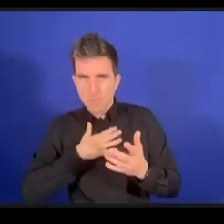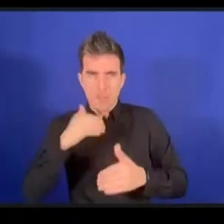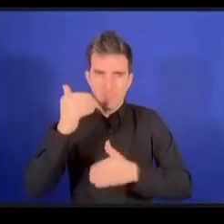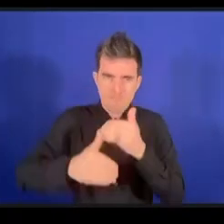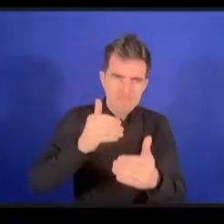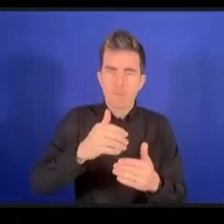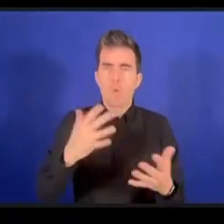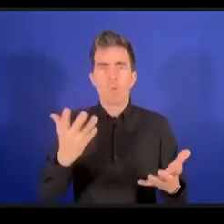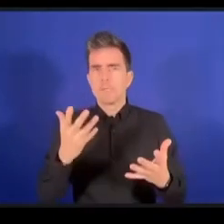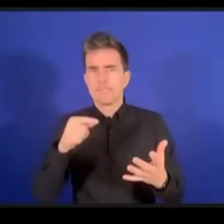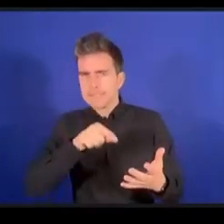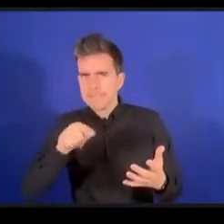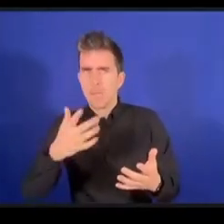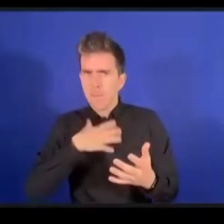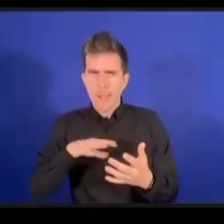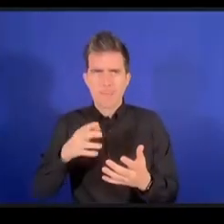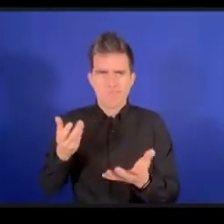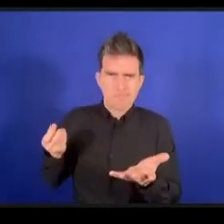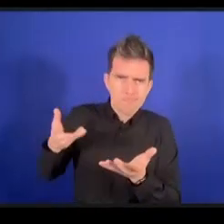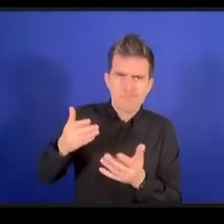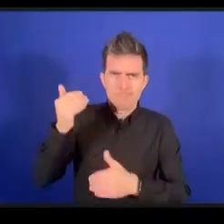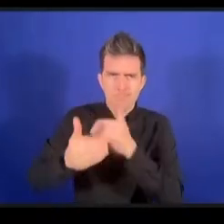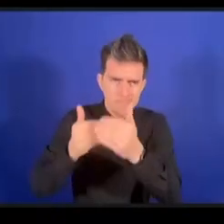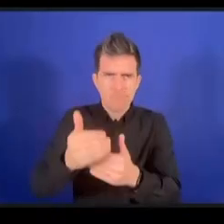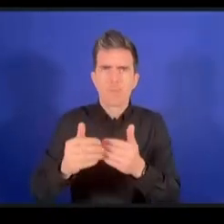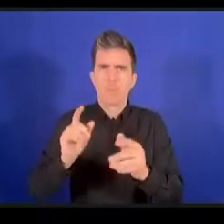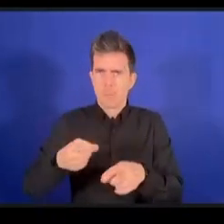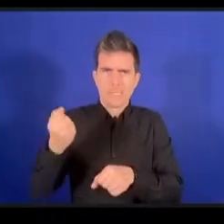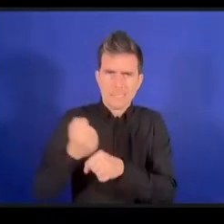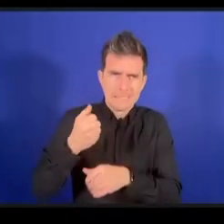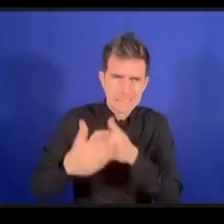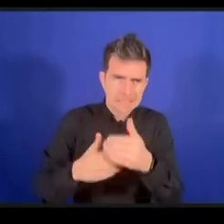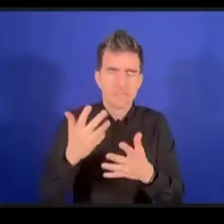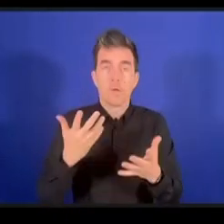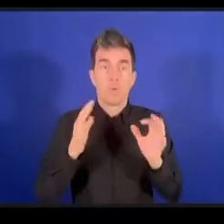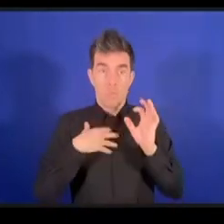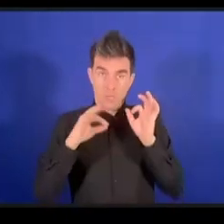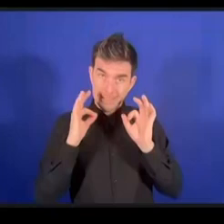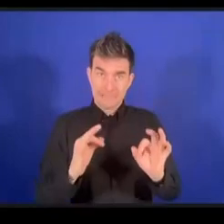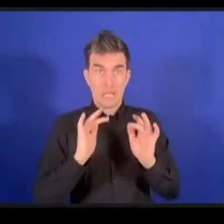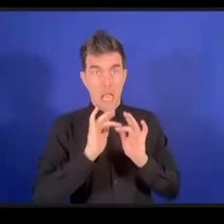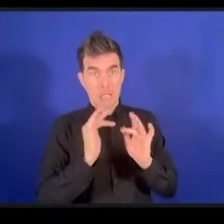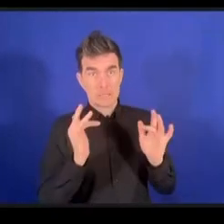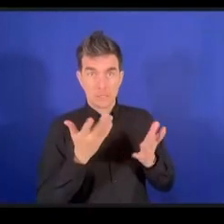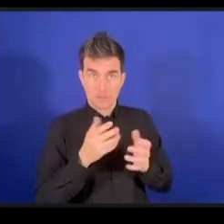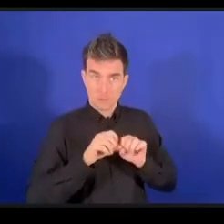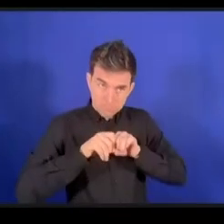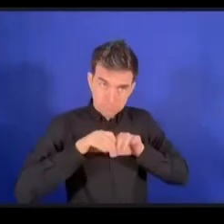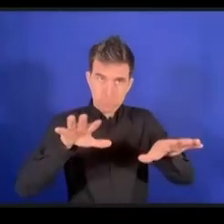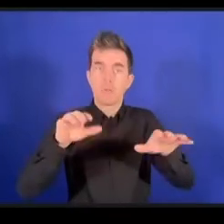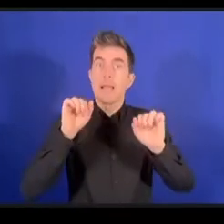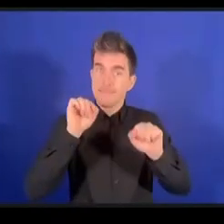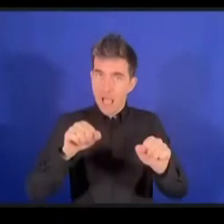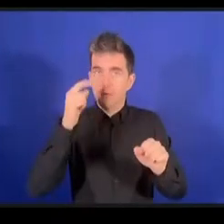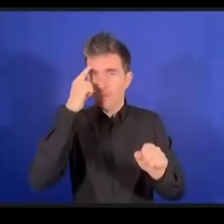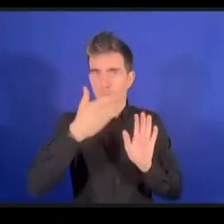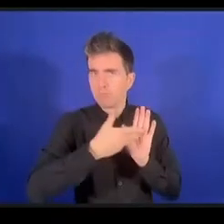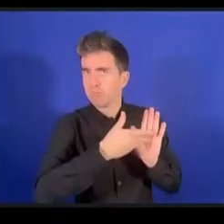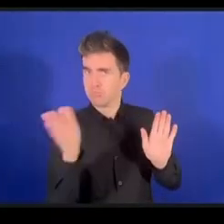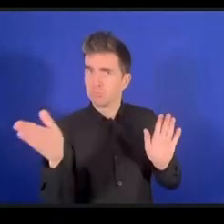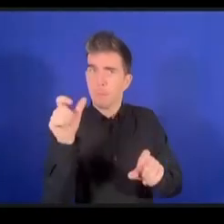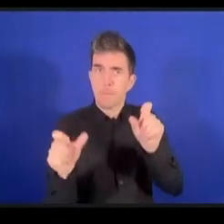تحقق كافة إمكانياتها بالنسبة للجميع وأخيرا سمعنا عن فكرة